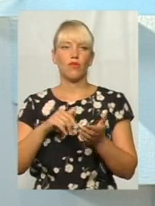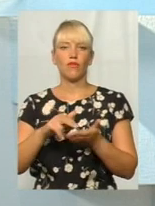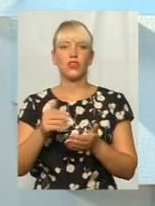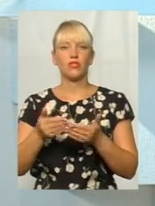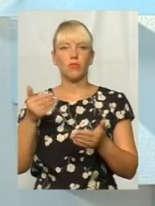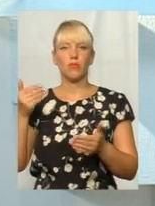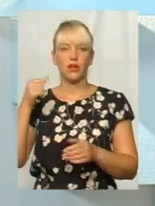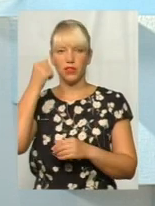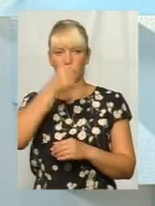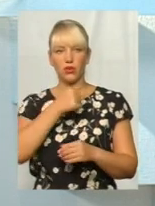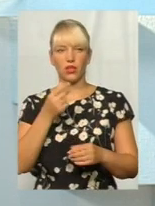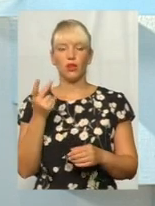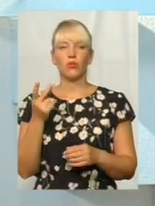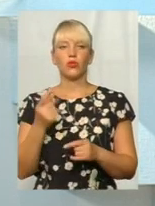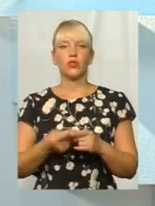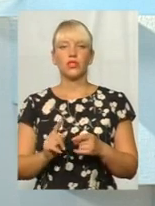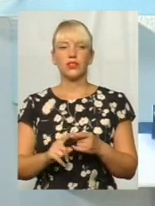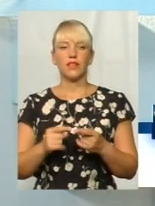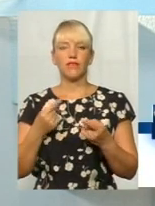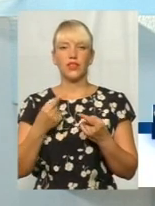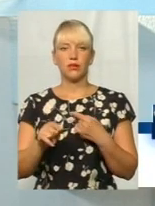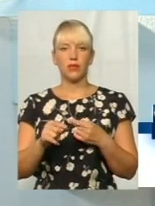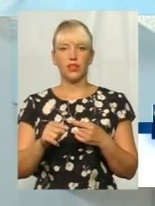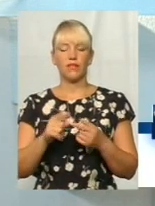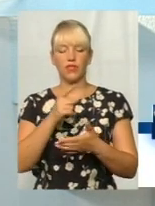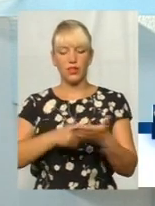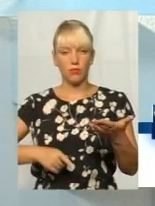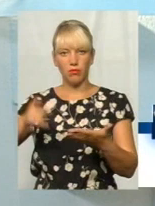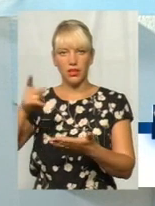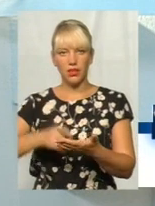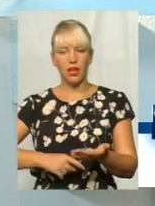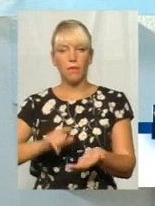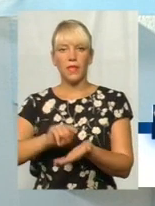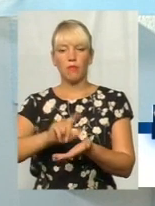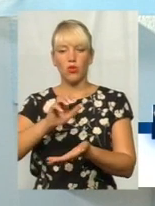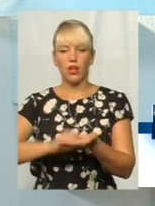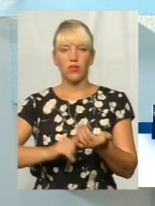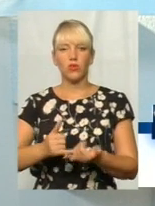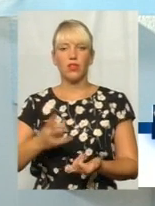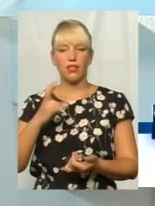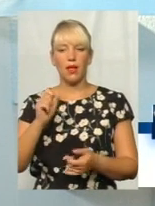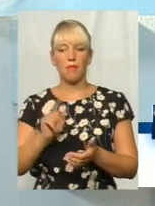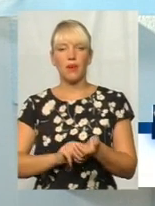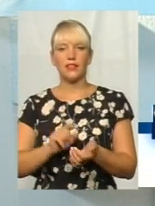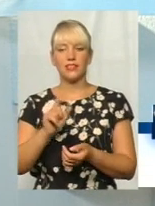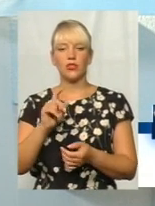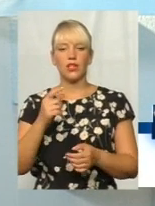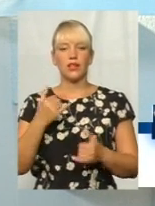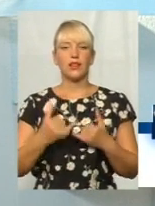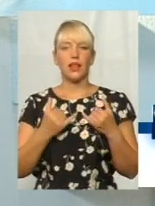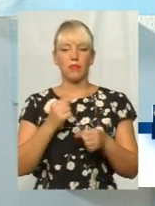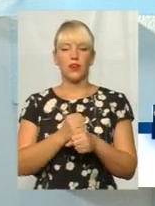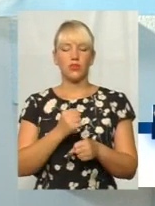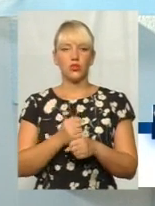роках. По-друге, це відміна податку на пенсію, тобто для працюючих пенсіонерів, що з 1 жовтня